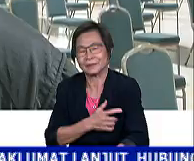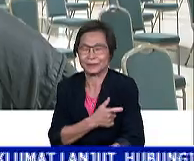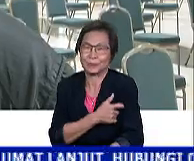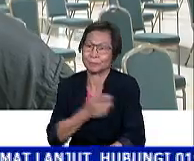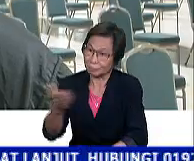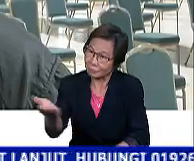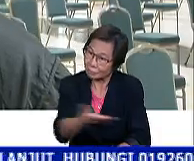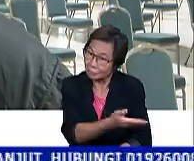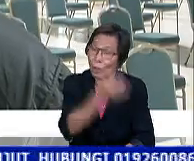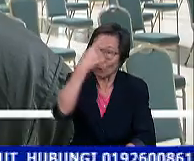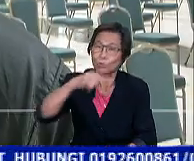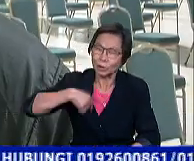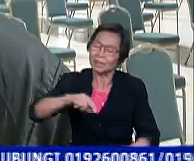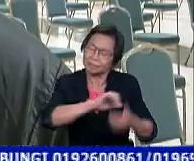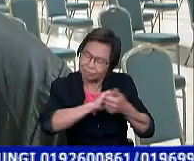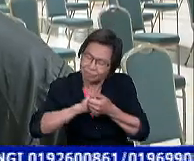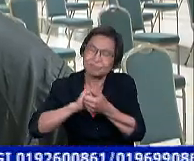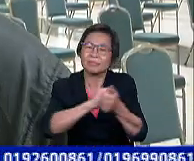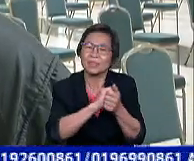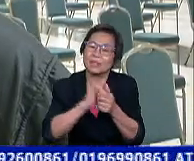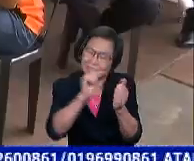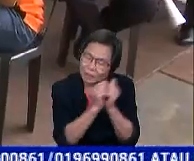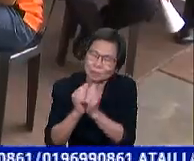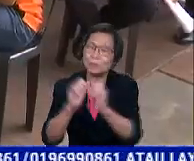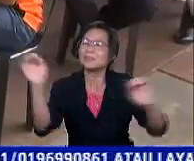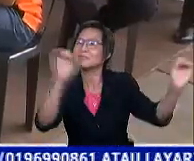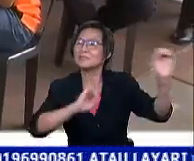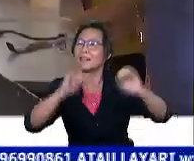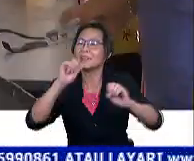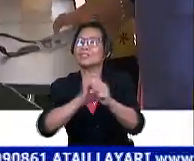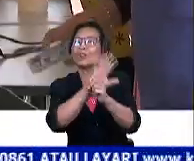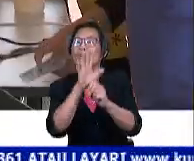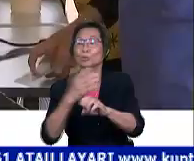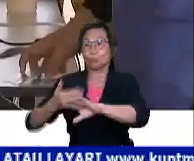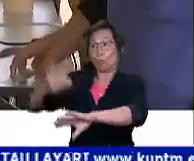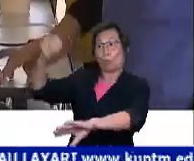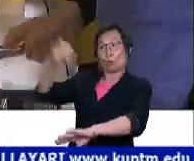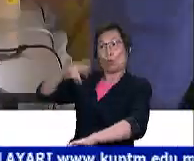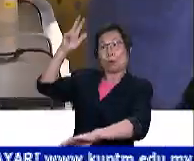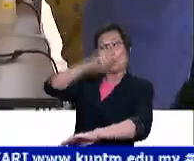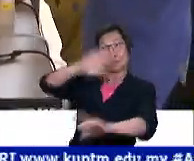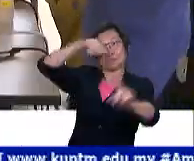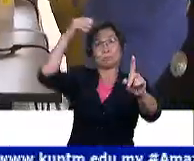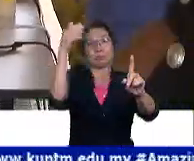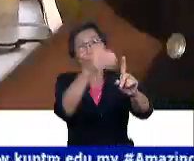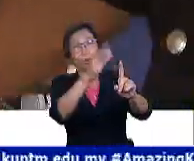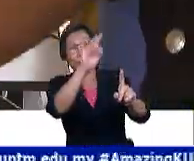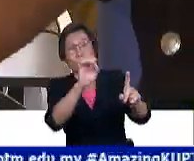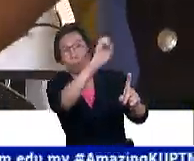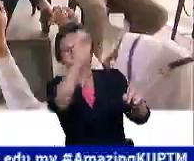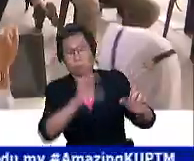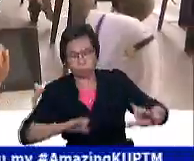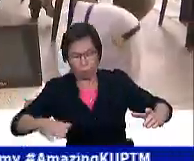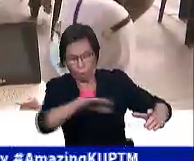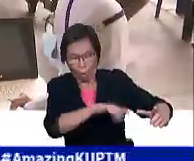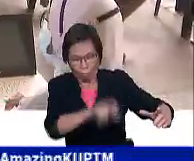untuk kita sama-sama bebas daripada COVID. Sebelum ini, kerajaan mensasarkan 80%